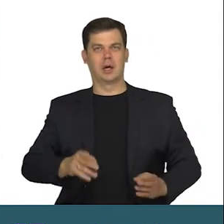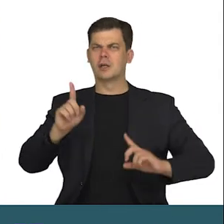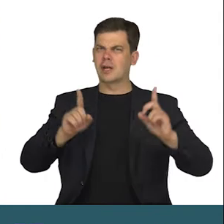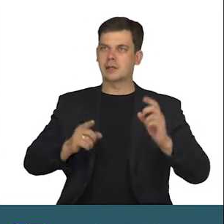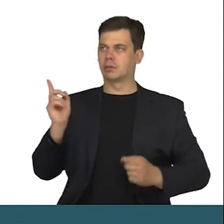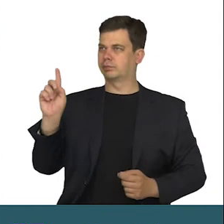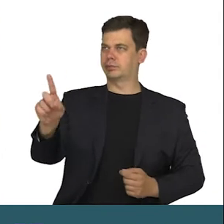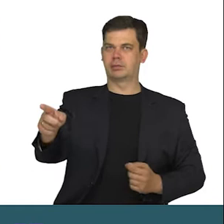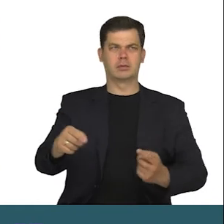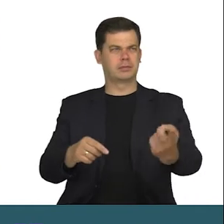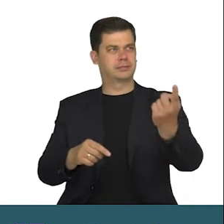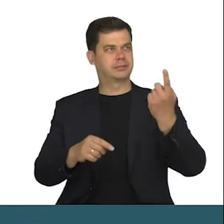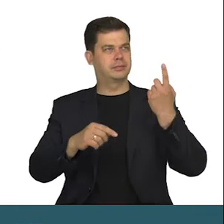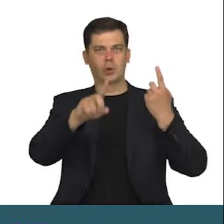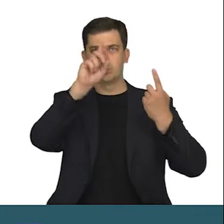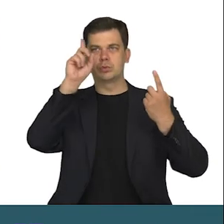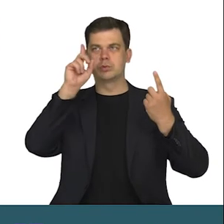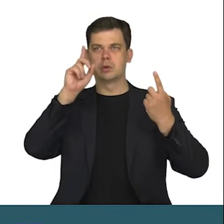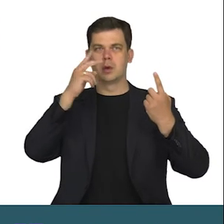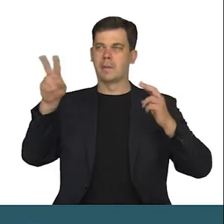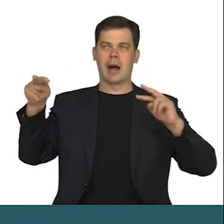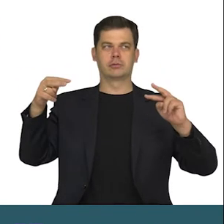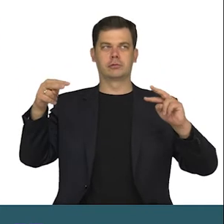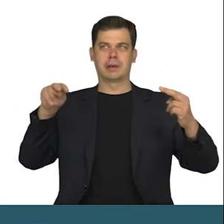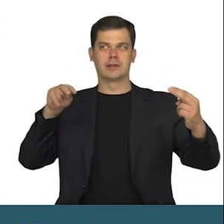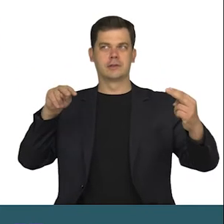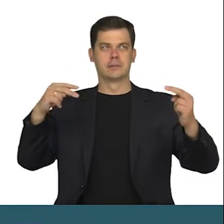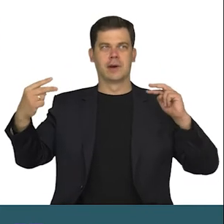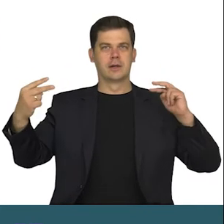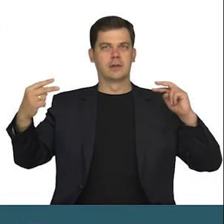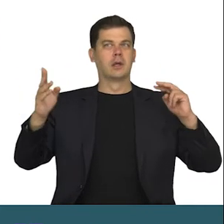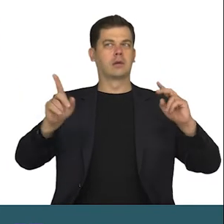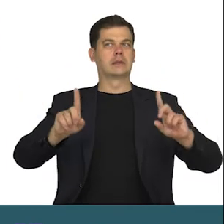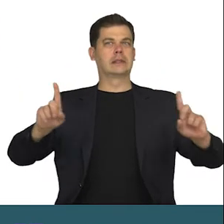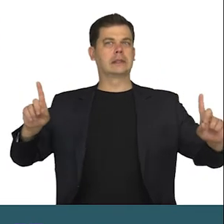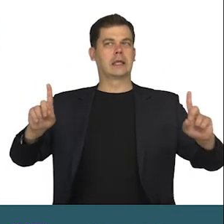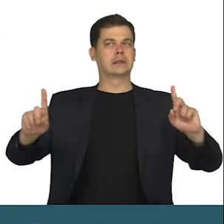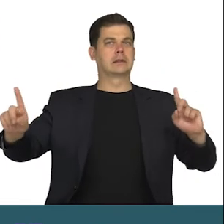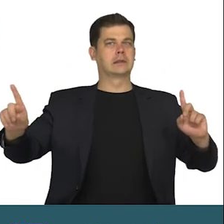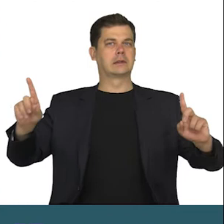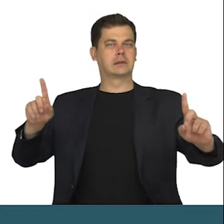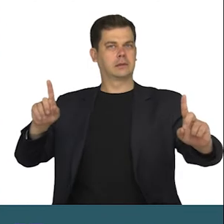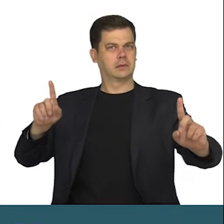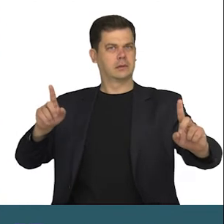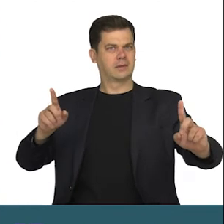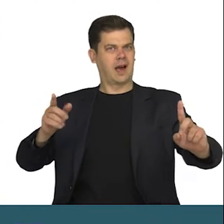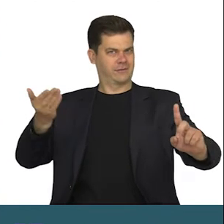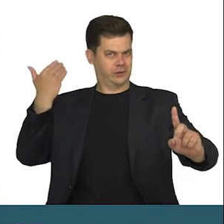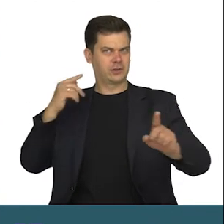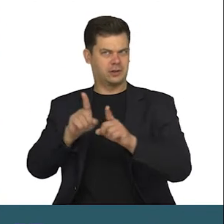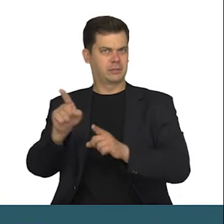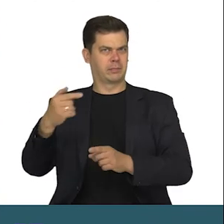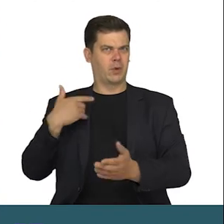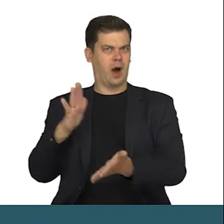ludzie, niepewni. Ukradkiem zerkają na siebie. Mocno dystansowani. Czy wcześniej też tacy byli?